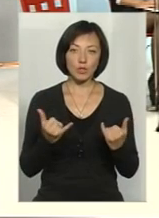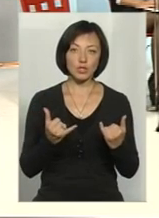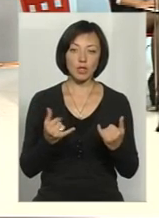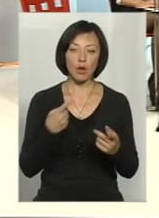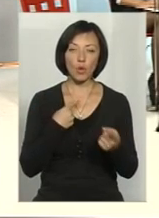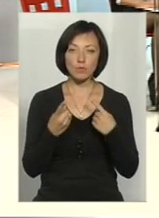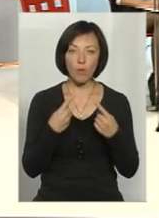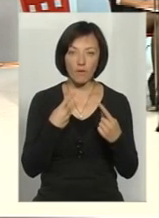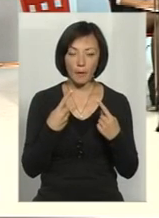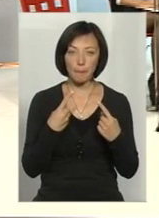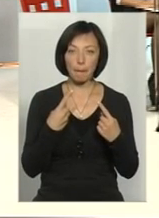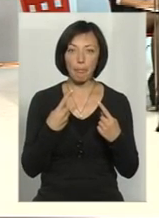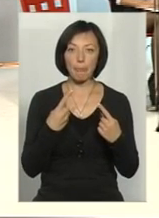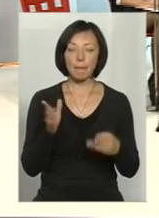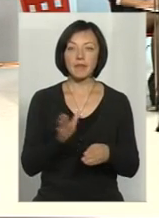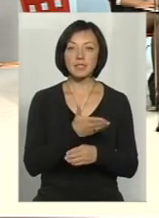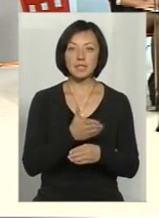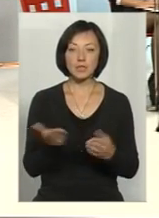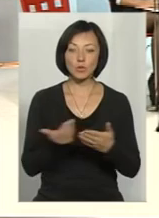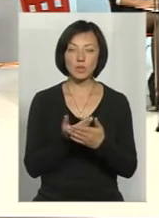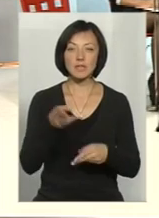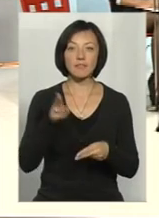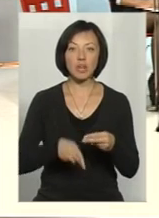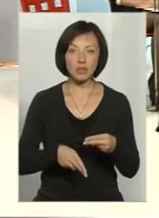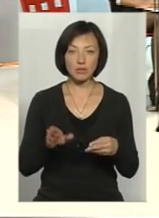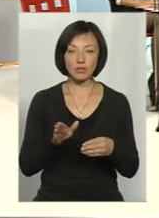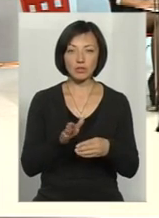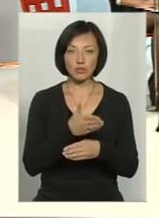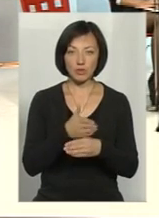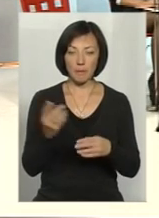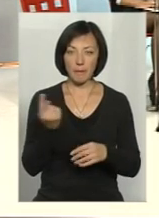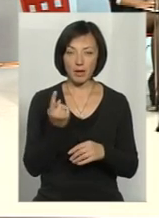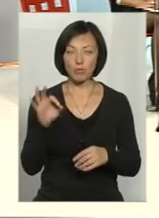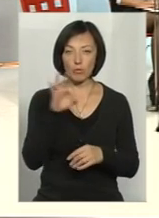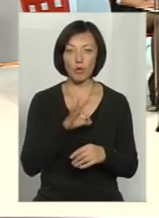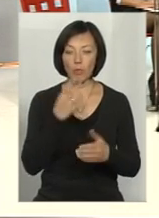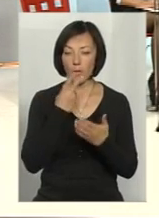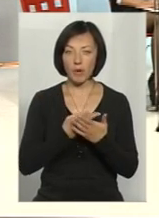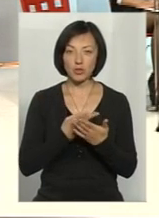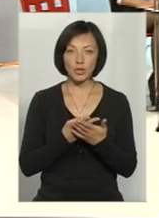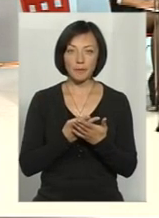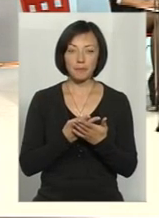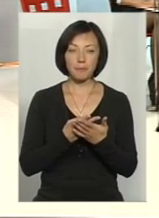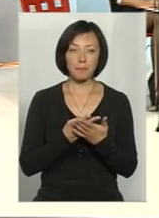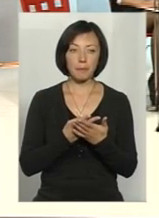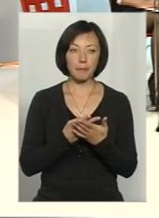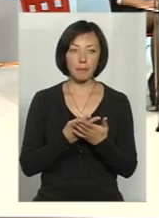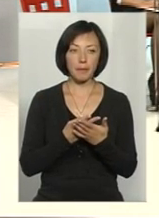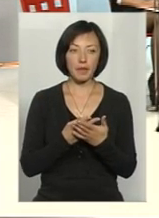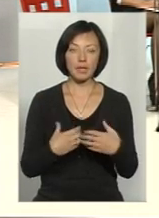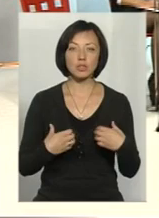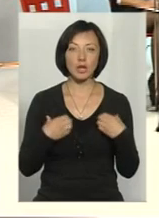нашої розмови, тієї частини сюжету, завершальної частини першого сюжету, де ми побачили в дендропарку